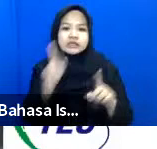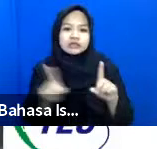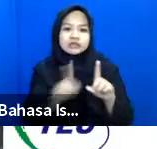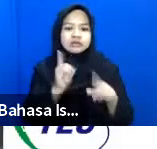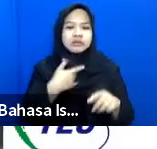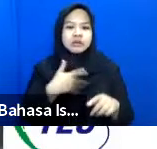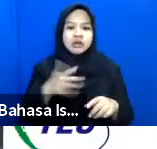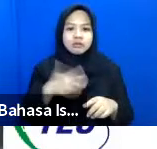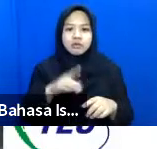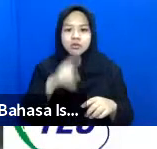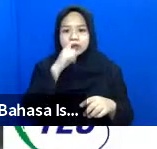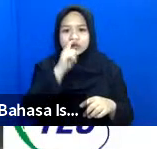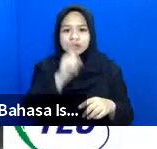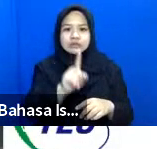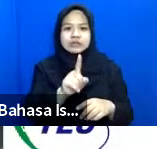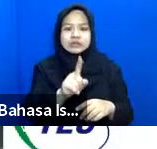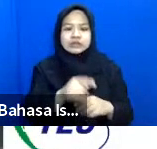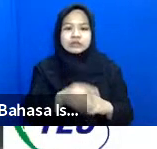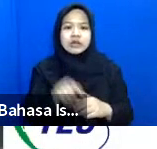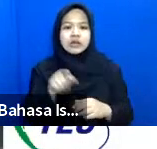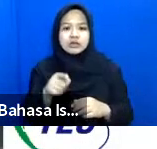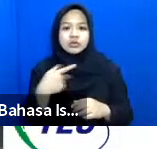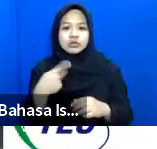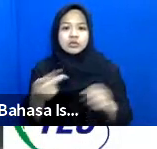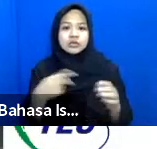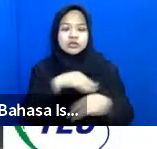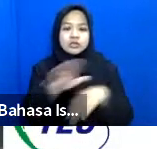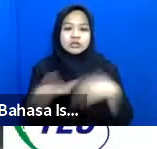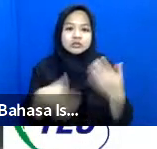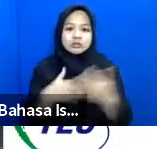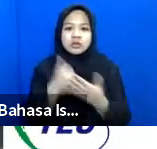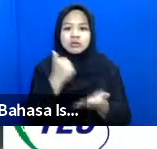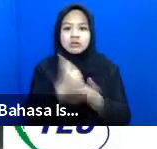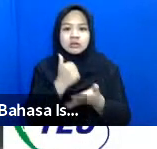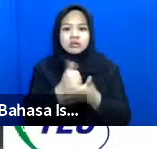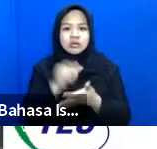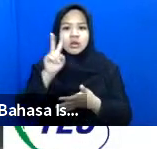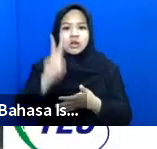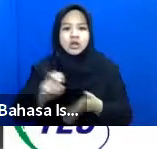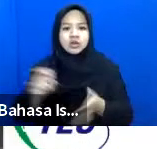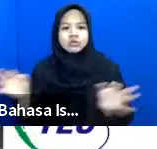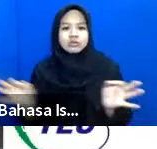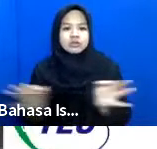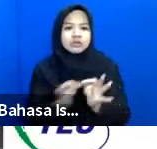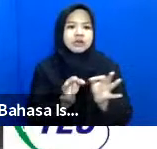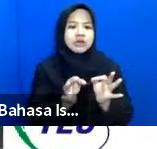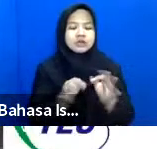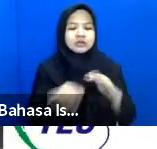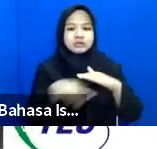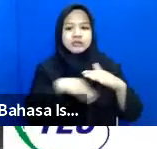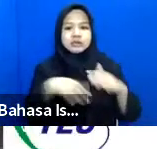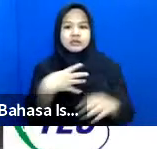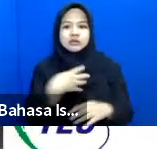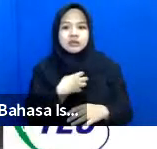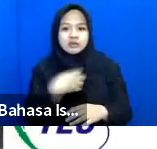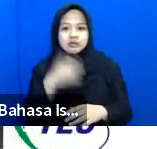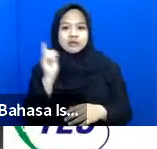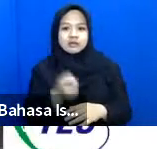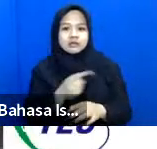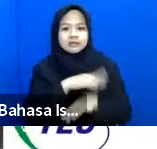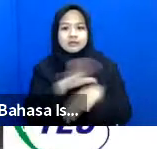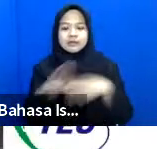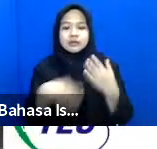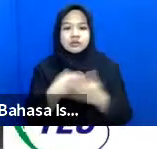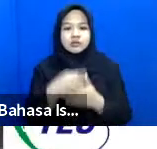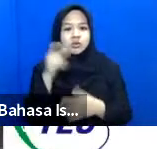tega membiarkan bapaknya sendiri itulah kita semua benar-benar harus melakukan pendekatan berbasis hak yang memastikan semua orang